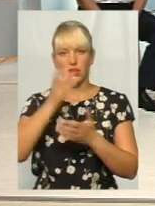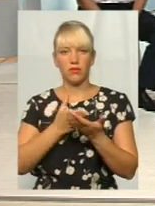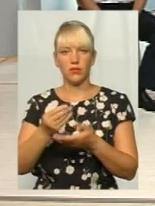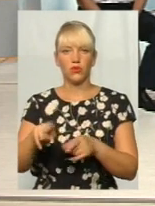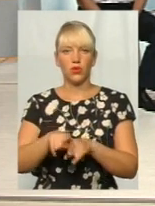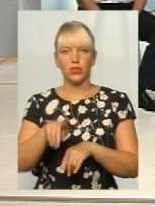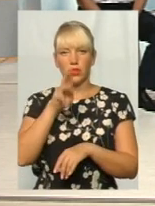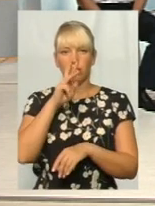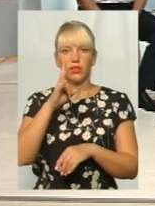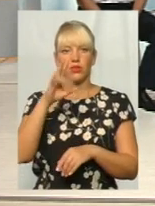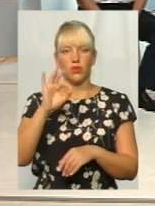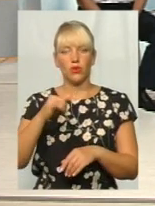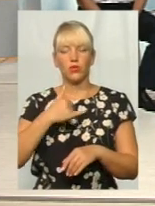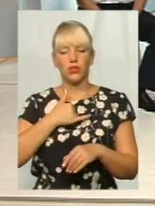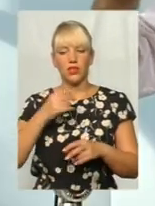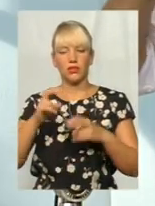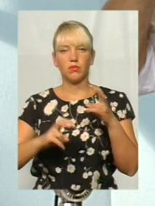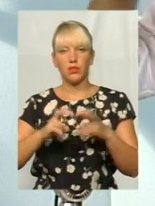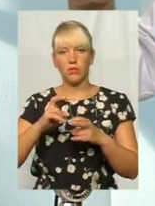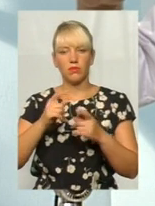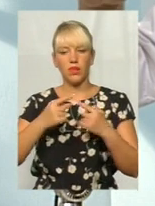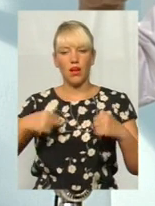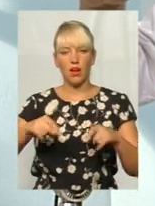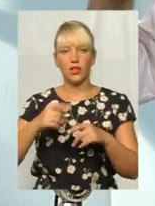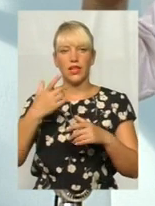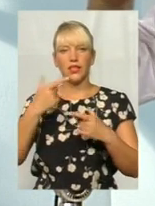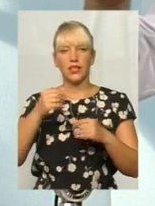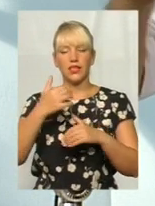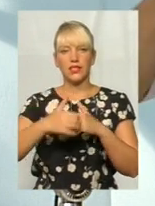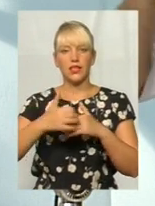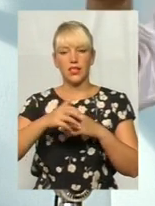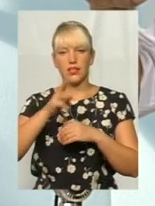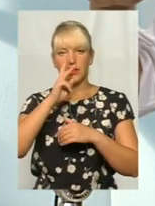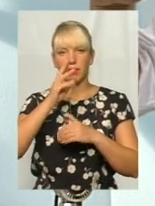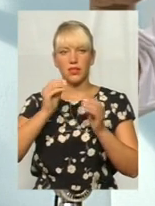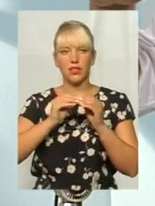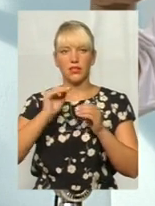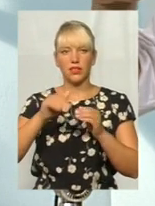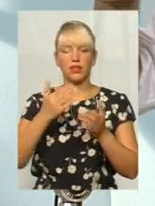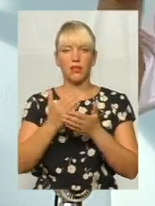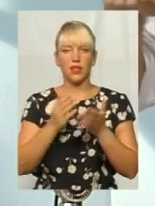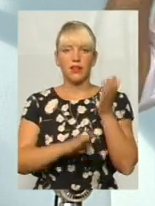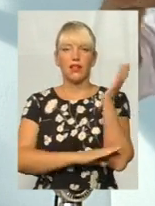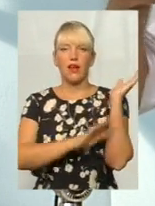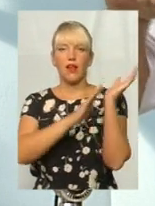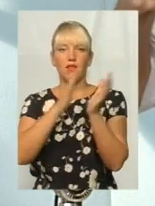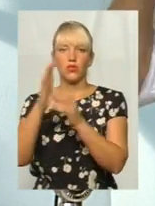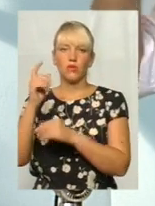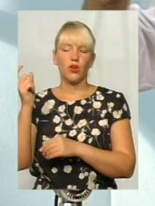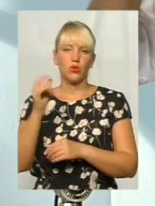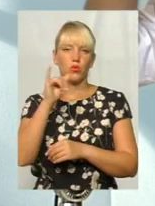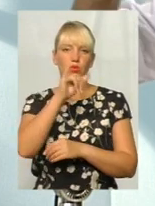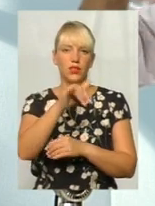підприємства і галузі вже, де середня зарплата за 10 тисяч. Скажемо, лісове господарство. У них середня